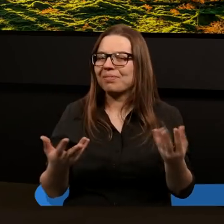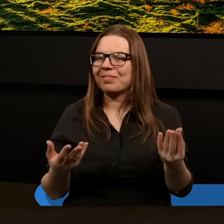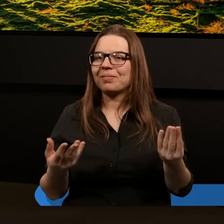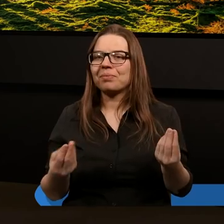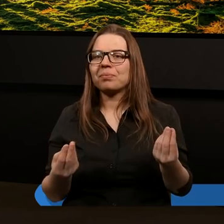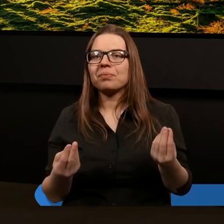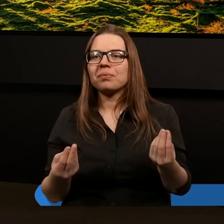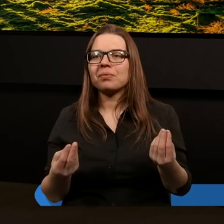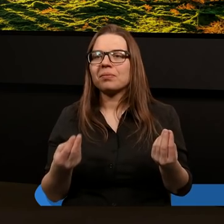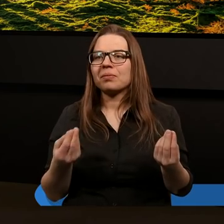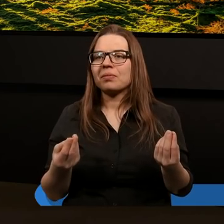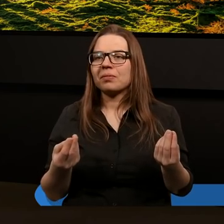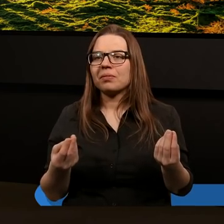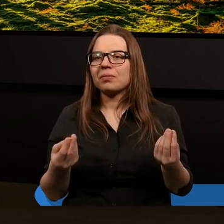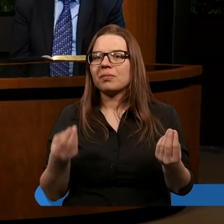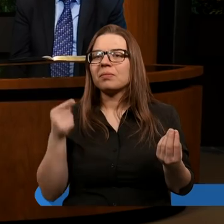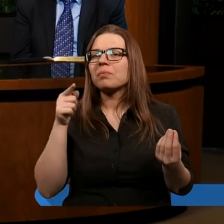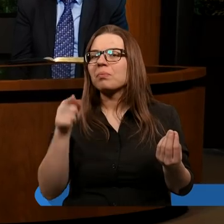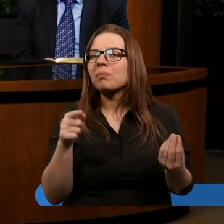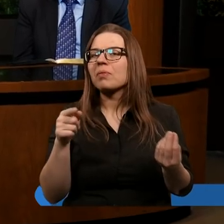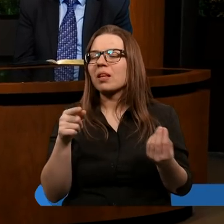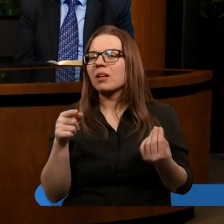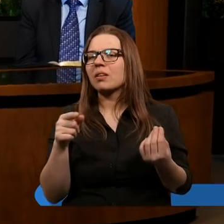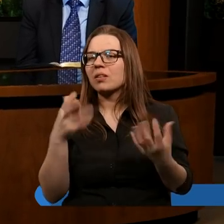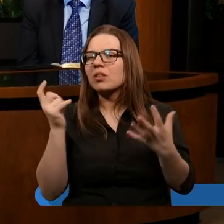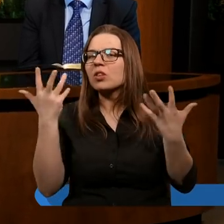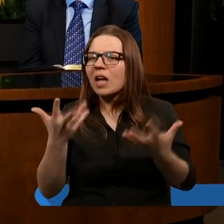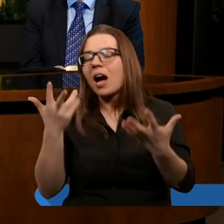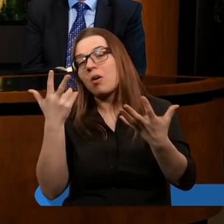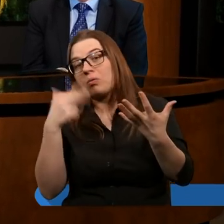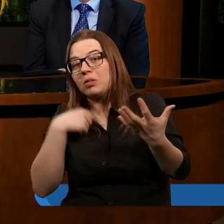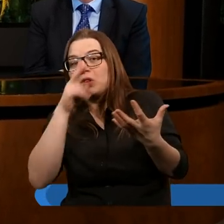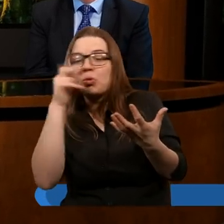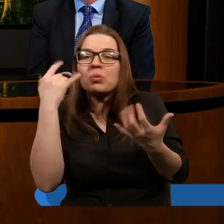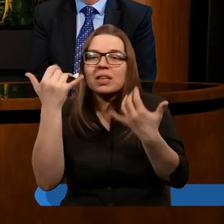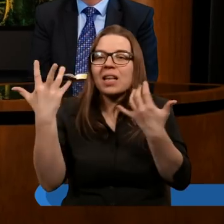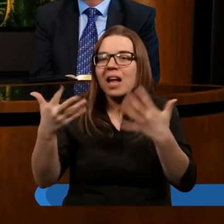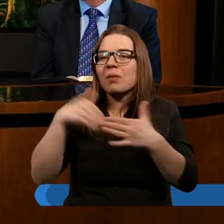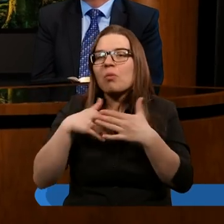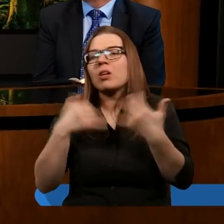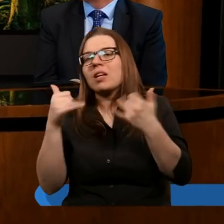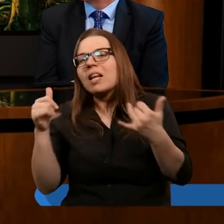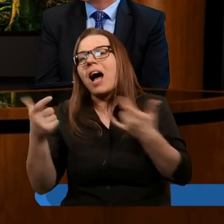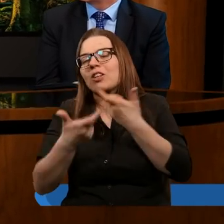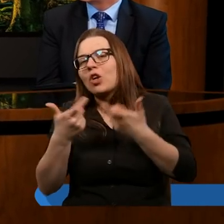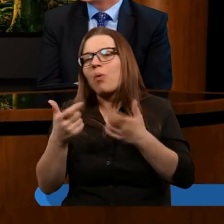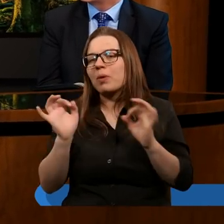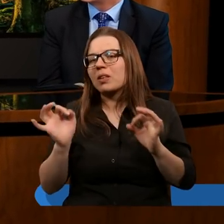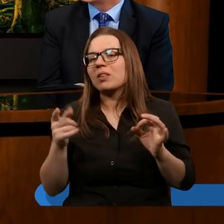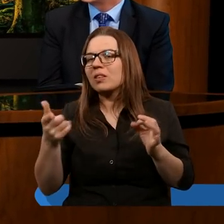Zacofanie totalne. A kto chciał inaczej postępować jak w Aldensi, Albigensi?